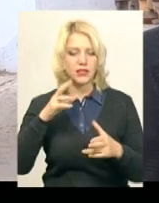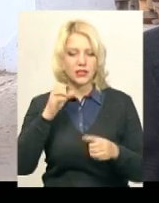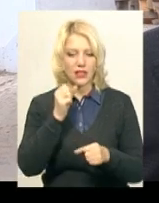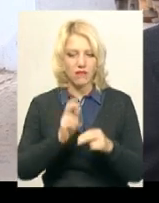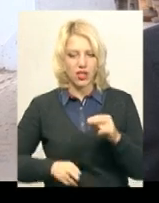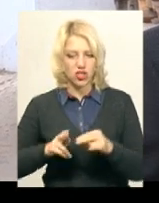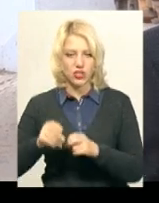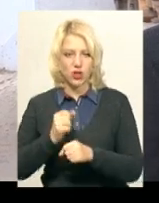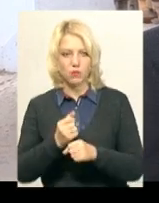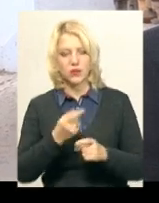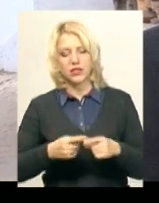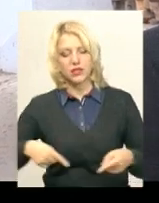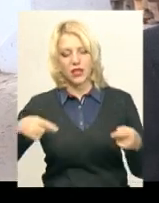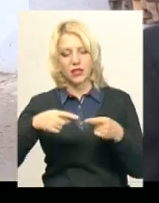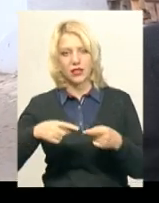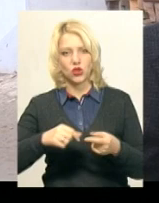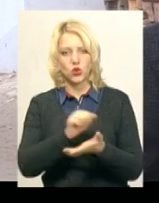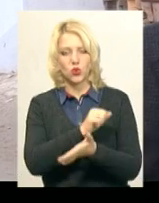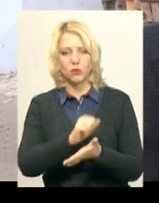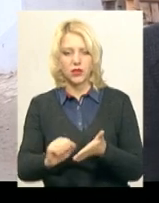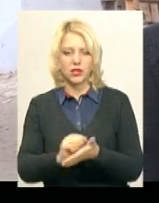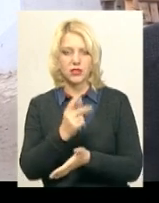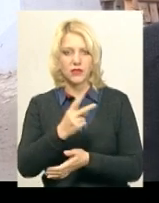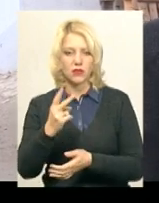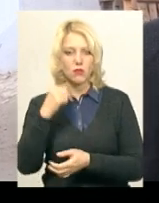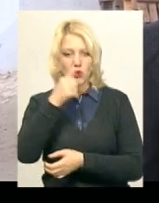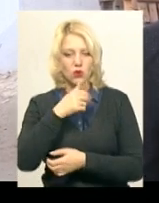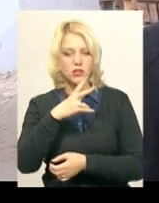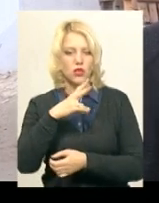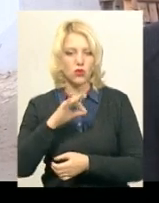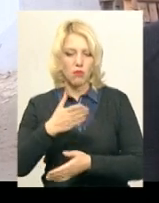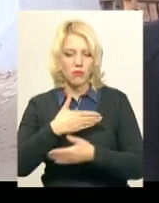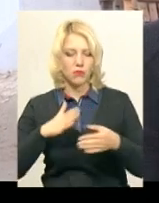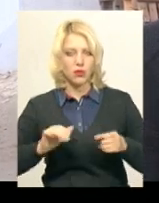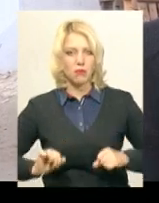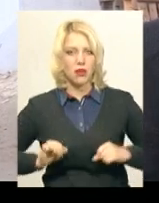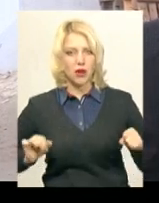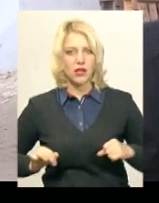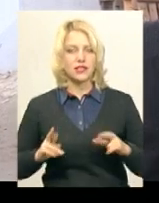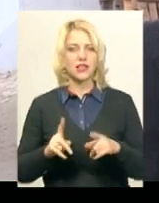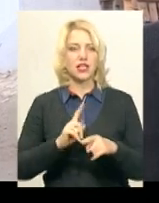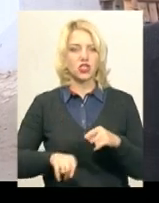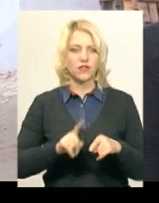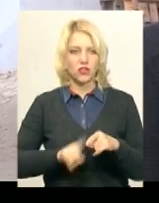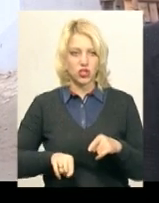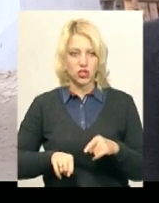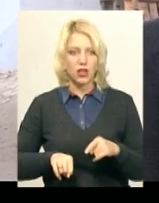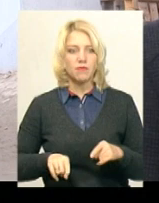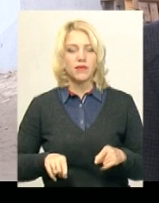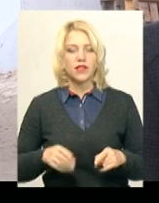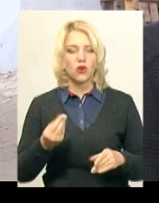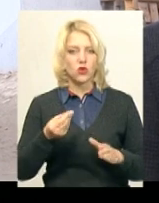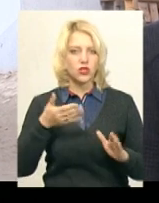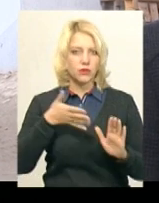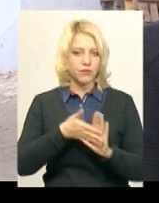згідно тендерної документації, у нас у 2022 році. Але ми будемо намагатися якомога раніше освоїти всі